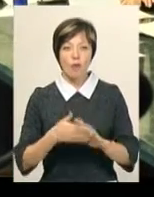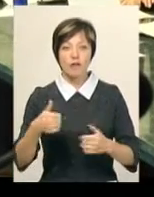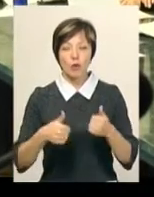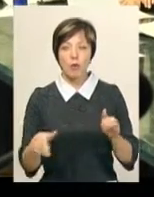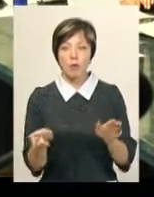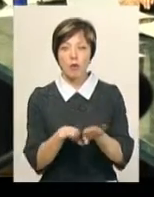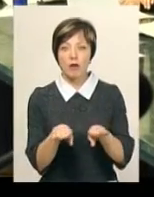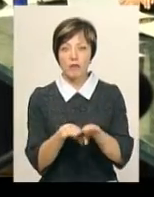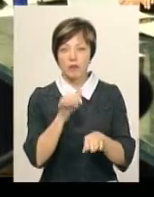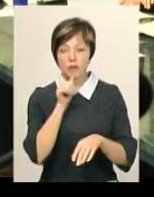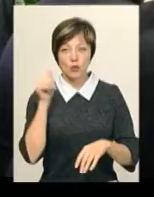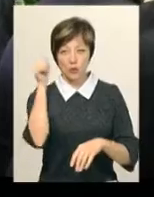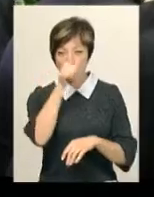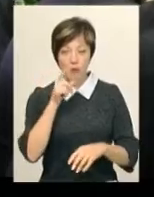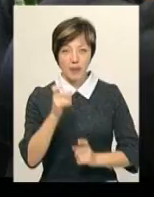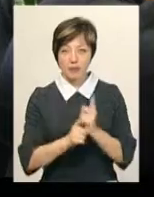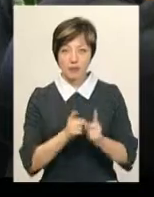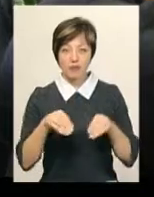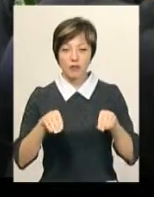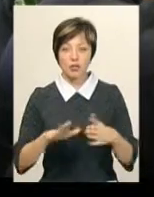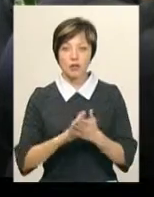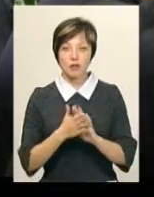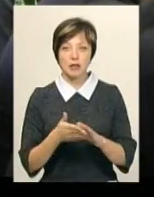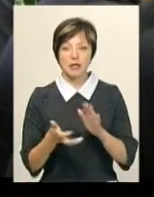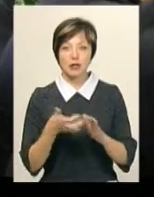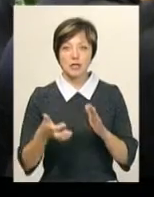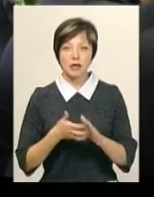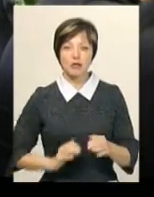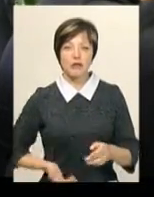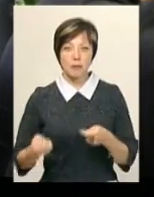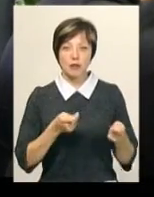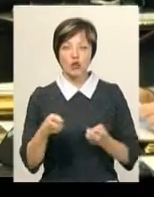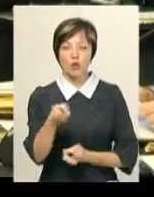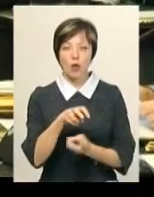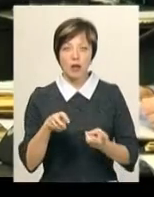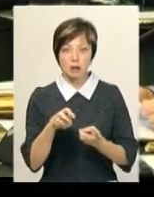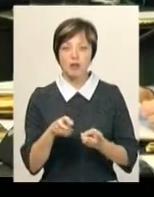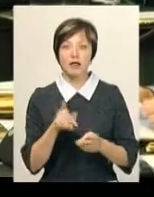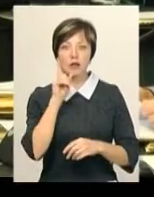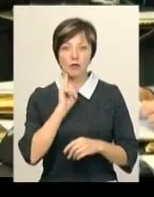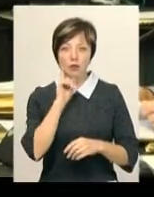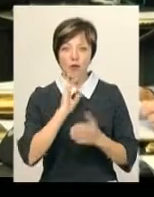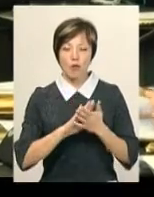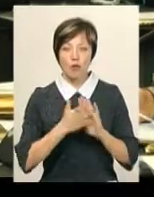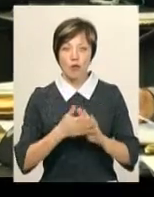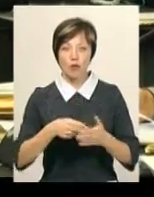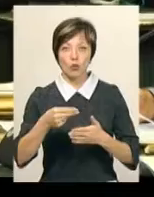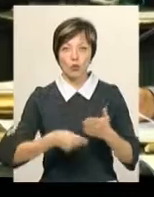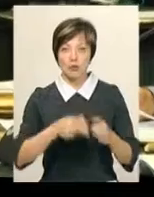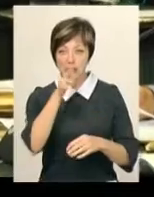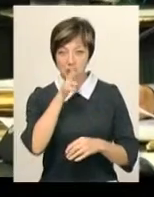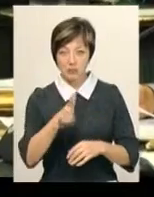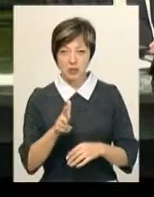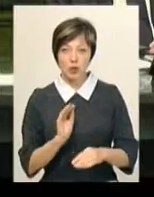порівнянні з минулим роком не змінились. Для вирішення ситуації з недостачою перевізників шукатимуть перевізників на тимчасові умови договору на три